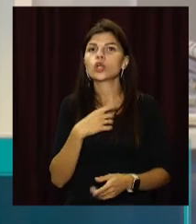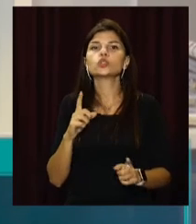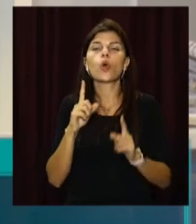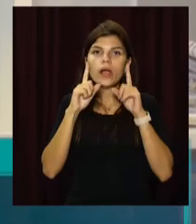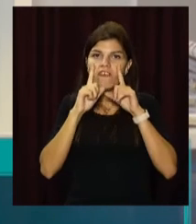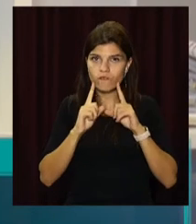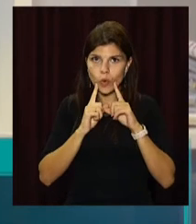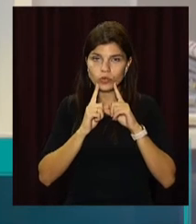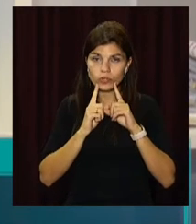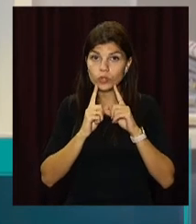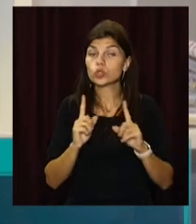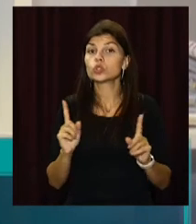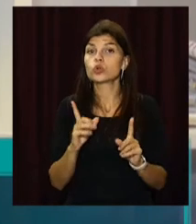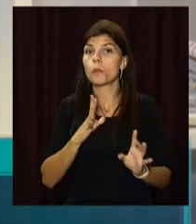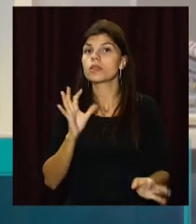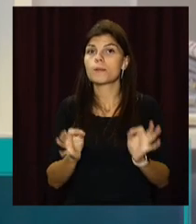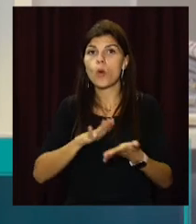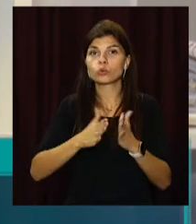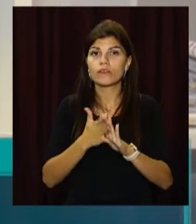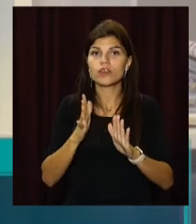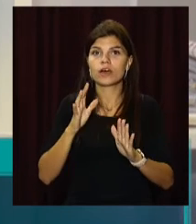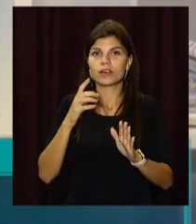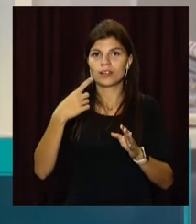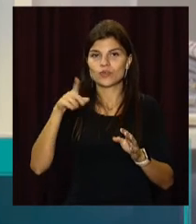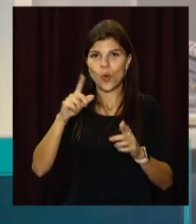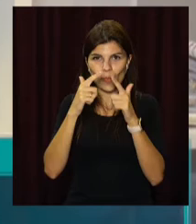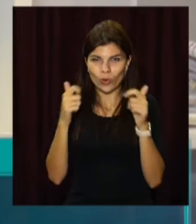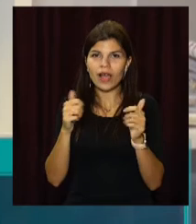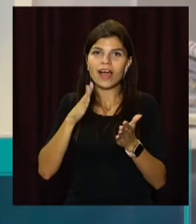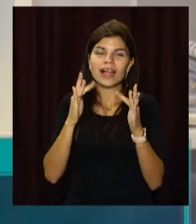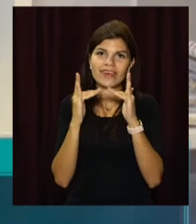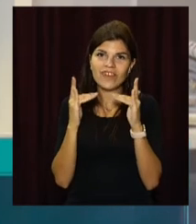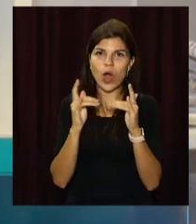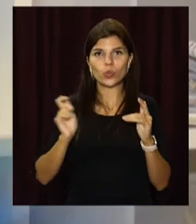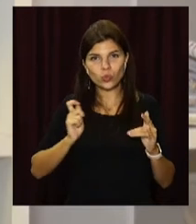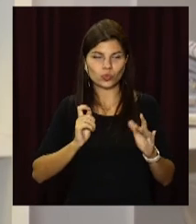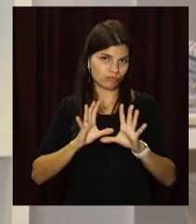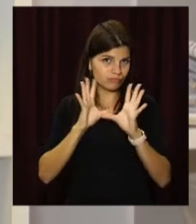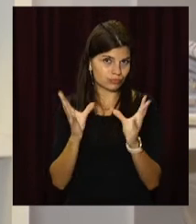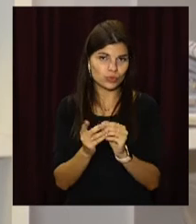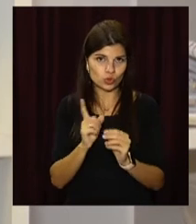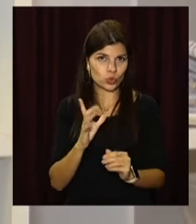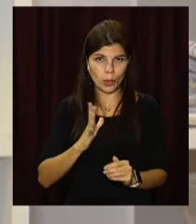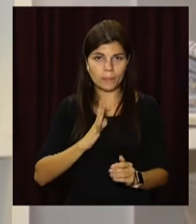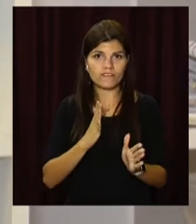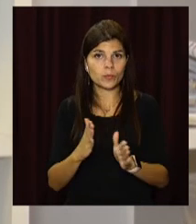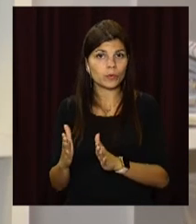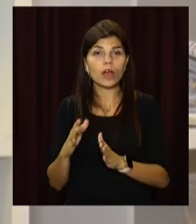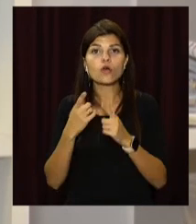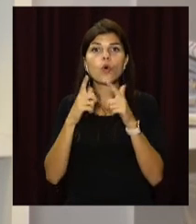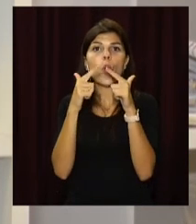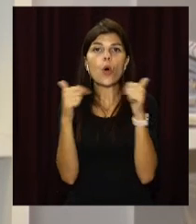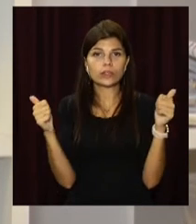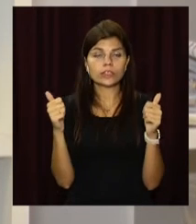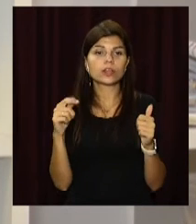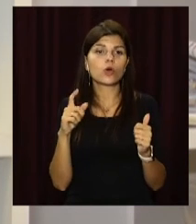плані чого? Щоб були нормальні умови в номері, тобто там кровати, душ. І, звісно ж, щоб цей отель сам